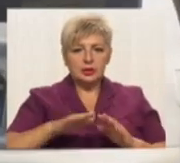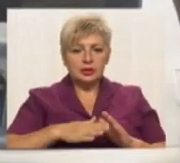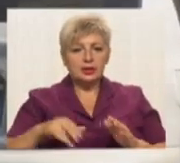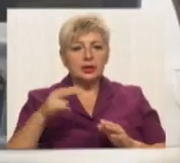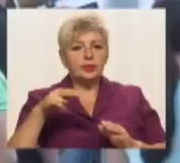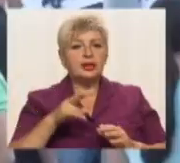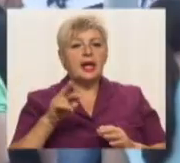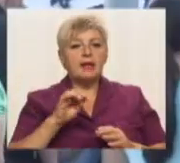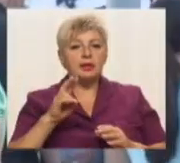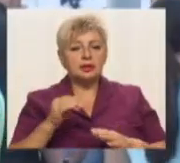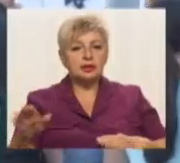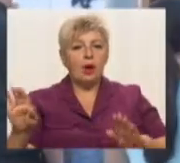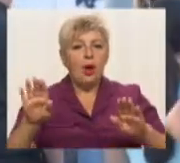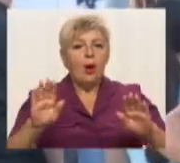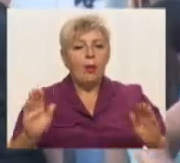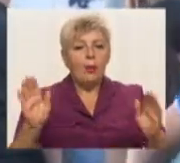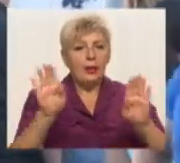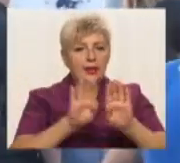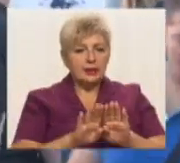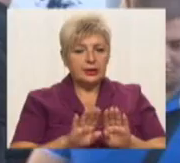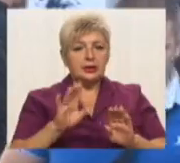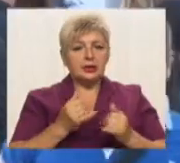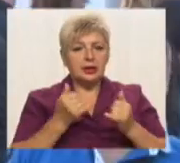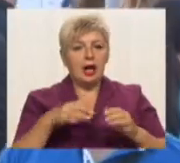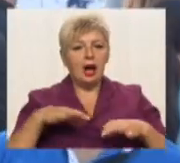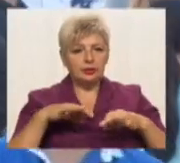перекрита для автомобілів. Люди проходять рамку металошукача.